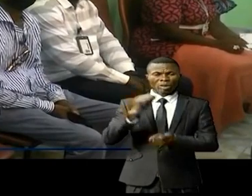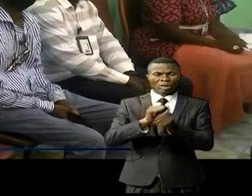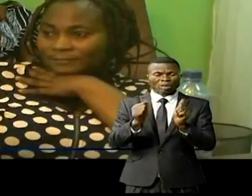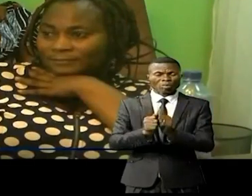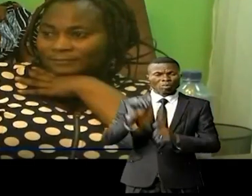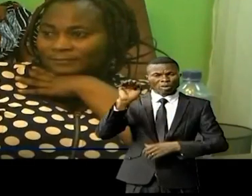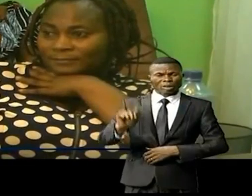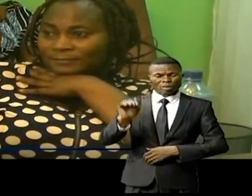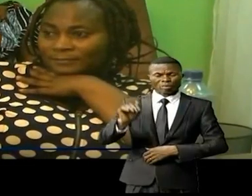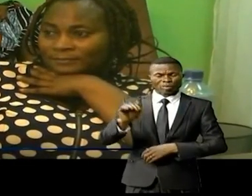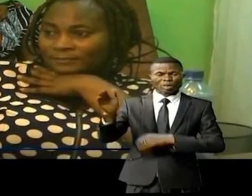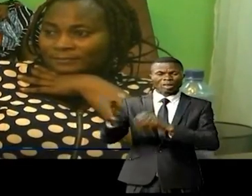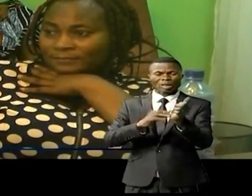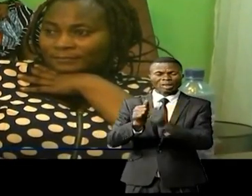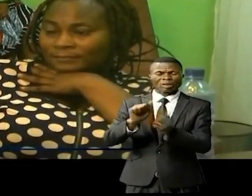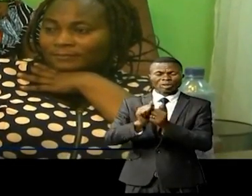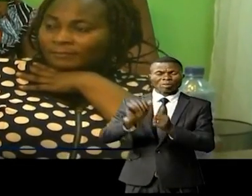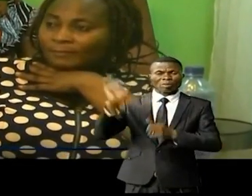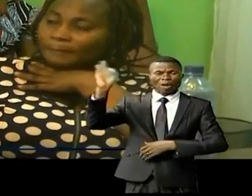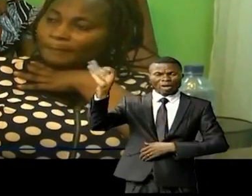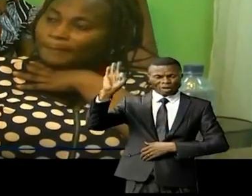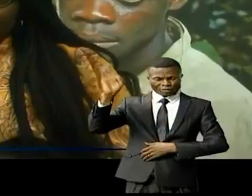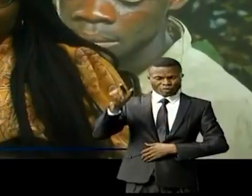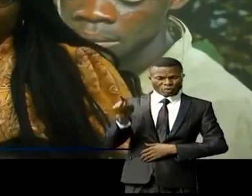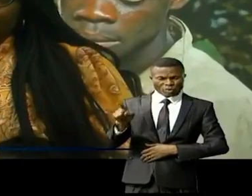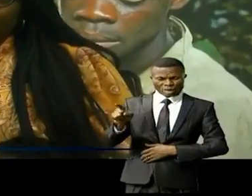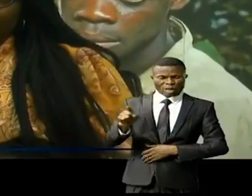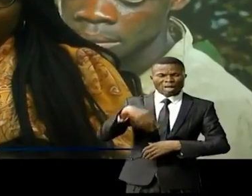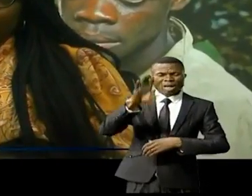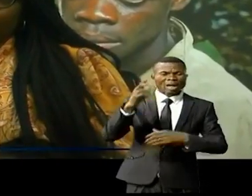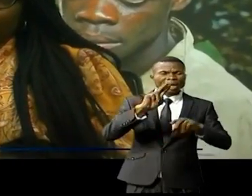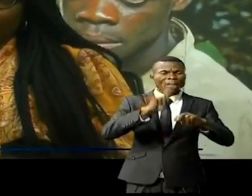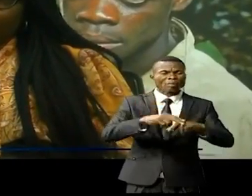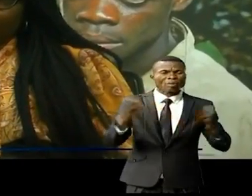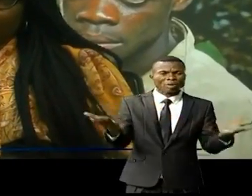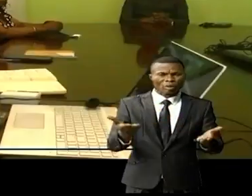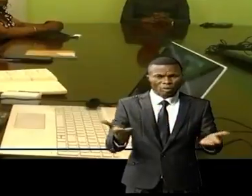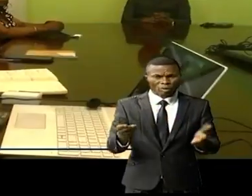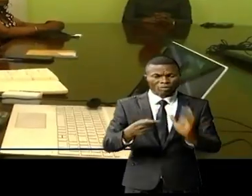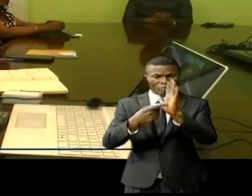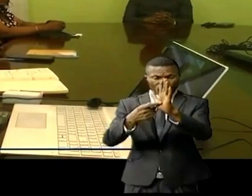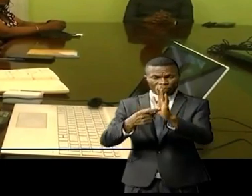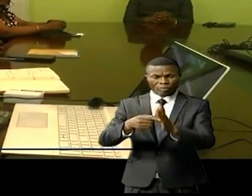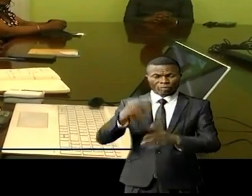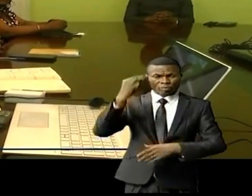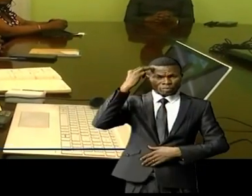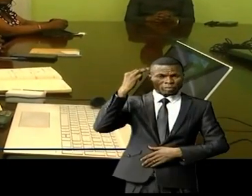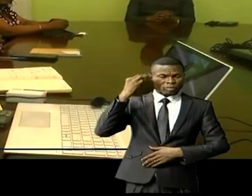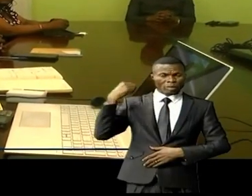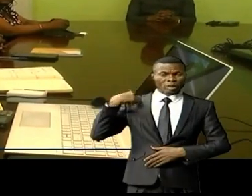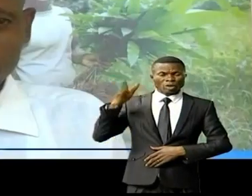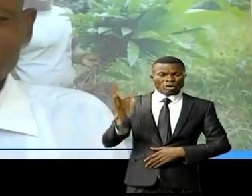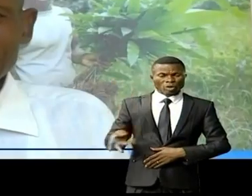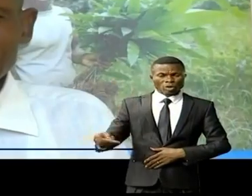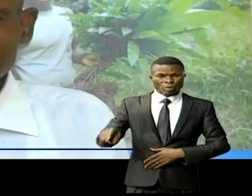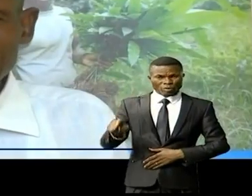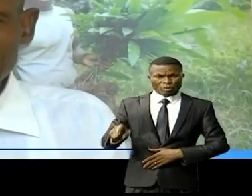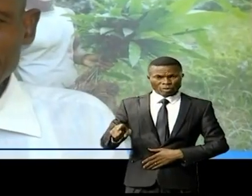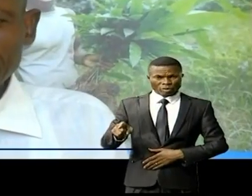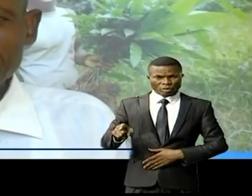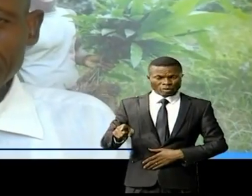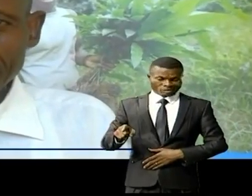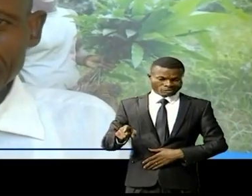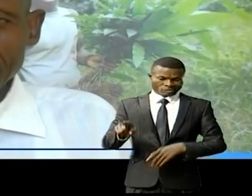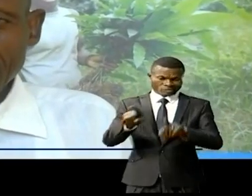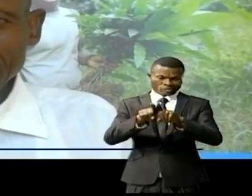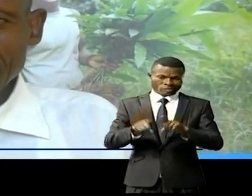forestières aux communautés locales et peuples autochtones. Nous venons de présenter à son excellence métier le gouverneur de la province toutes les activités qui